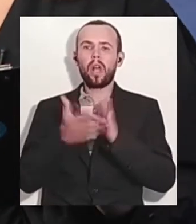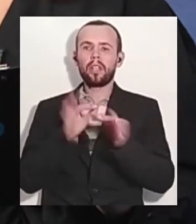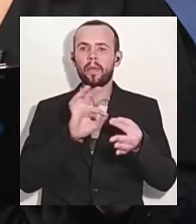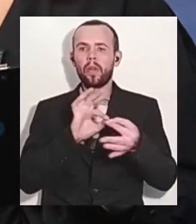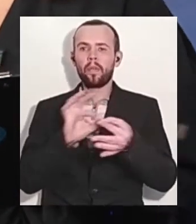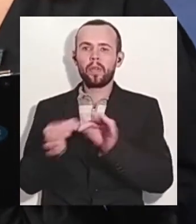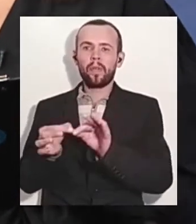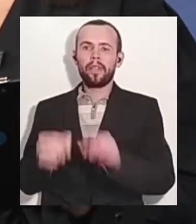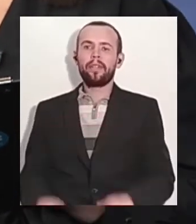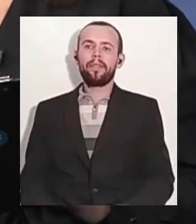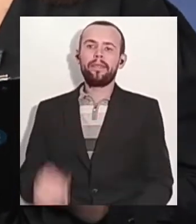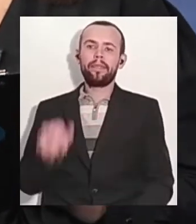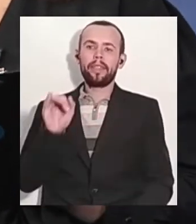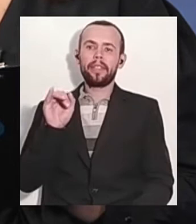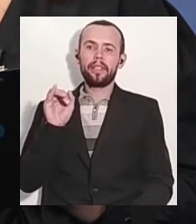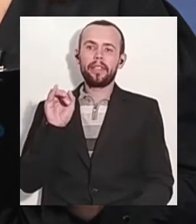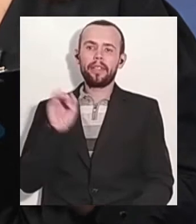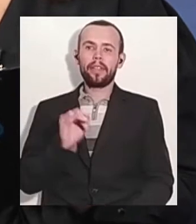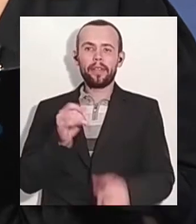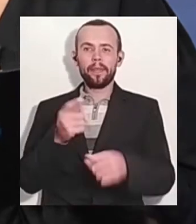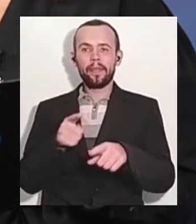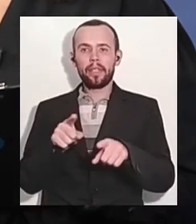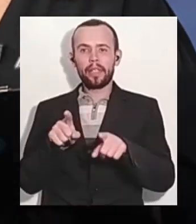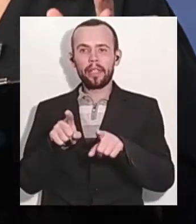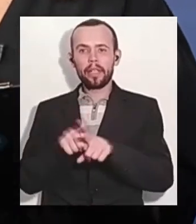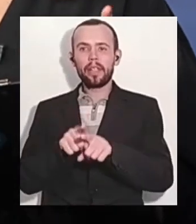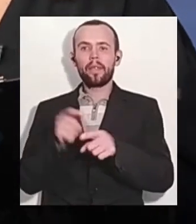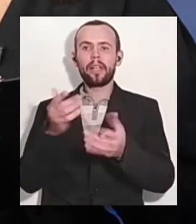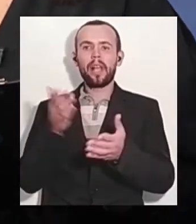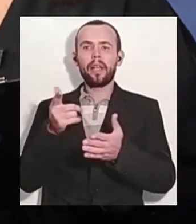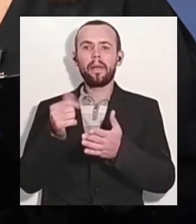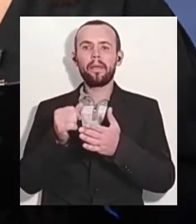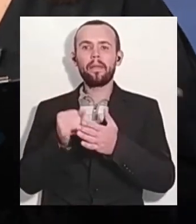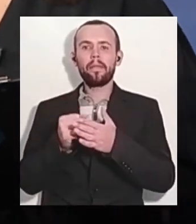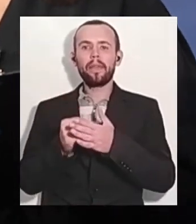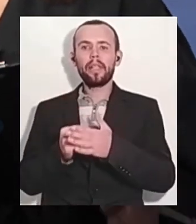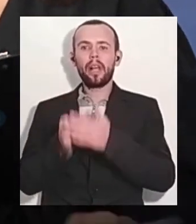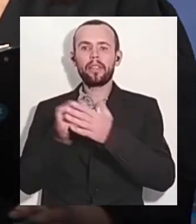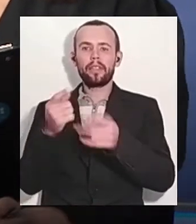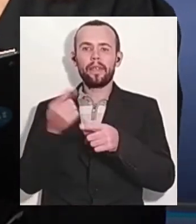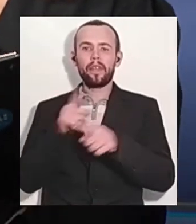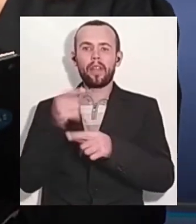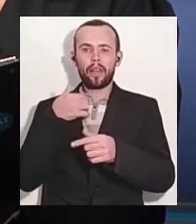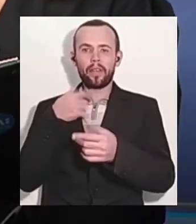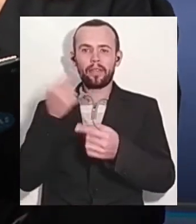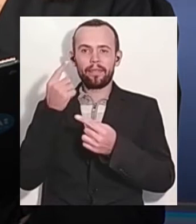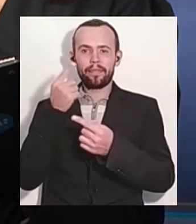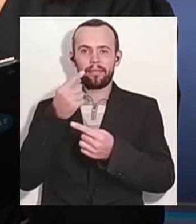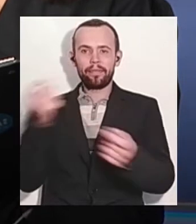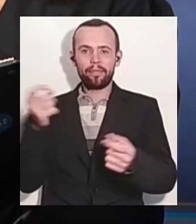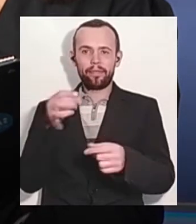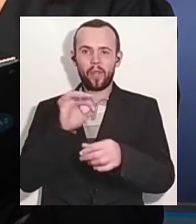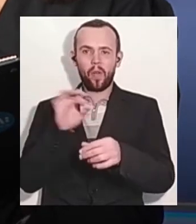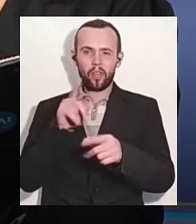сімому в'язненам продовжили тримання під вартою на 60 діб. Ви, як правозахисник, як оцінюєте даний судовий процес?